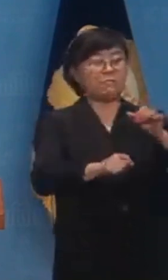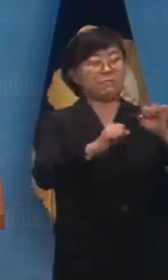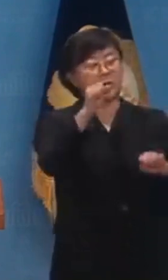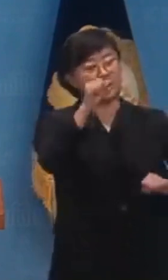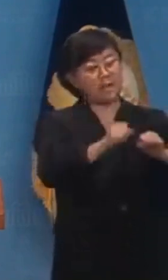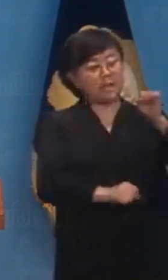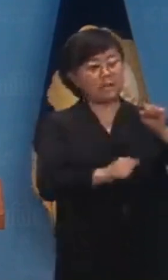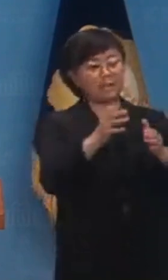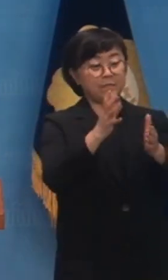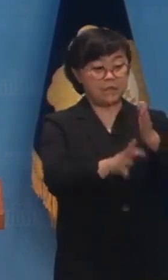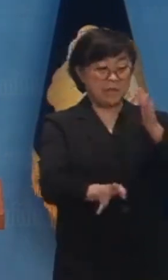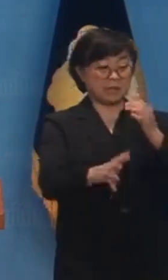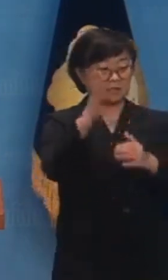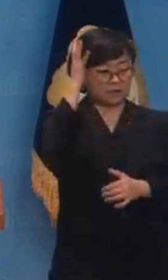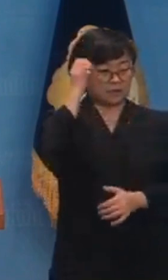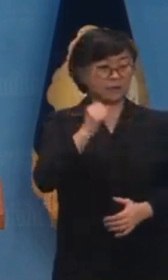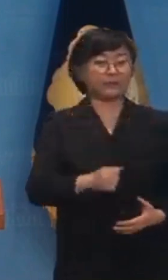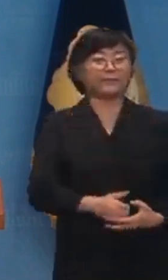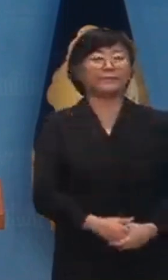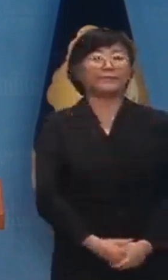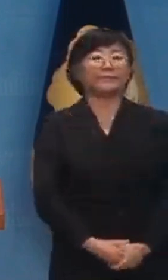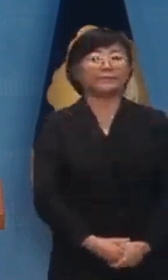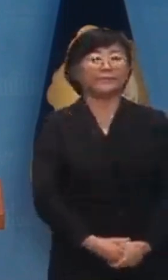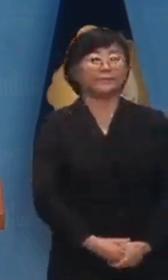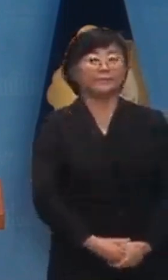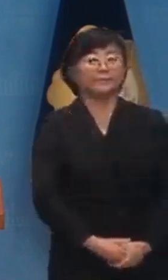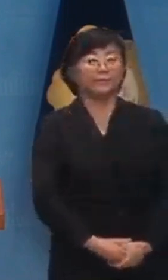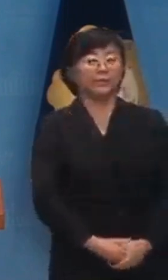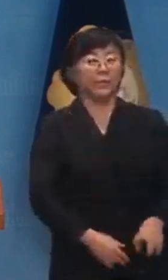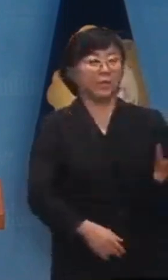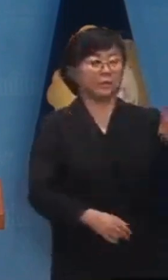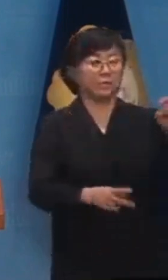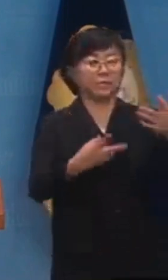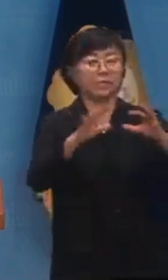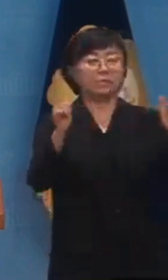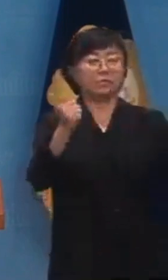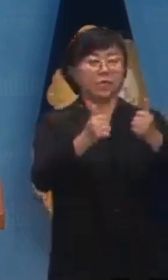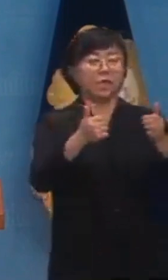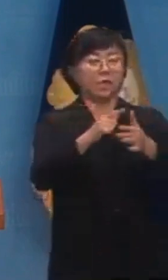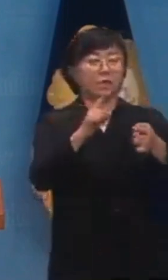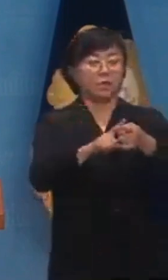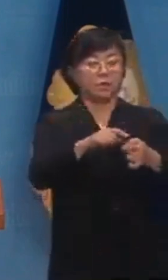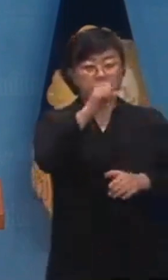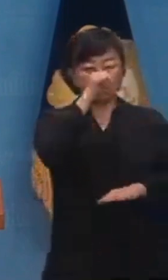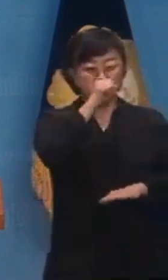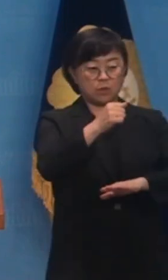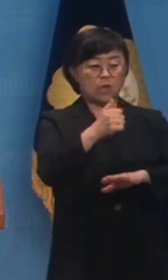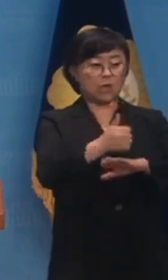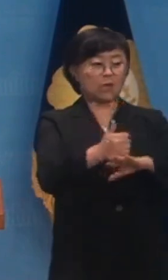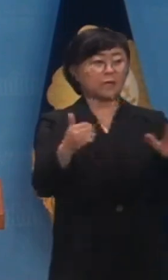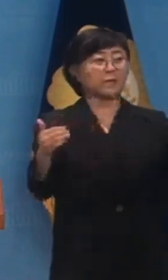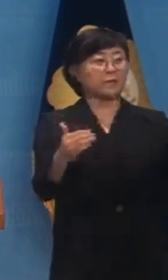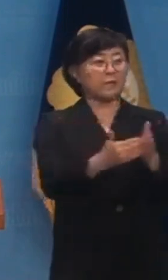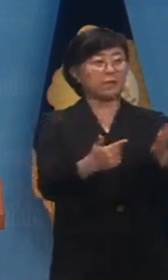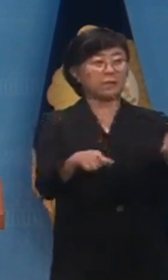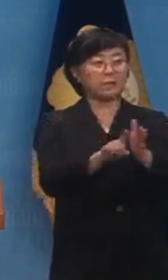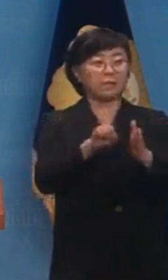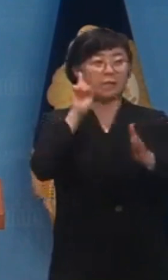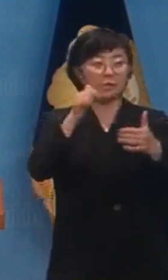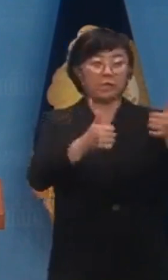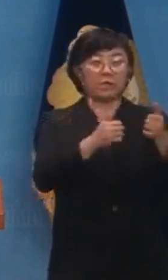폭보로 기업될 것입니다. 21대 국회가 유정의 미를 거두기 위해서라도 내일